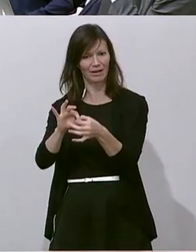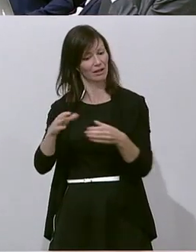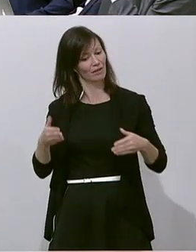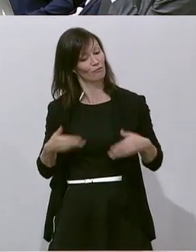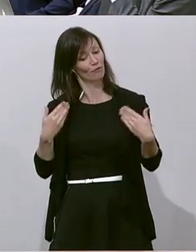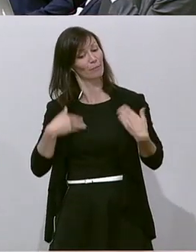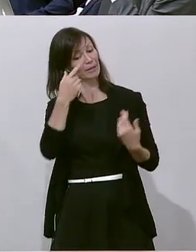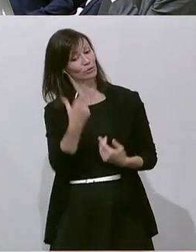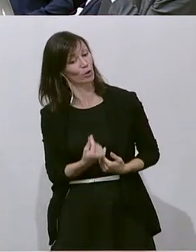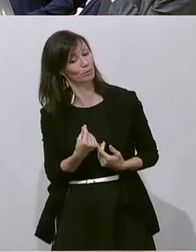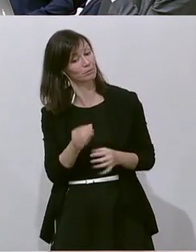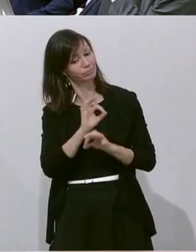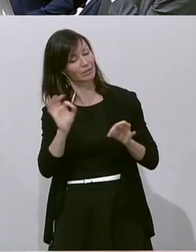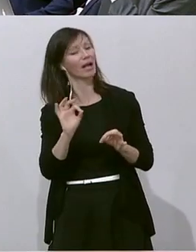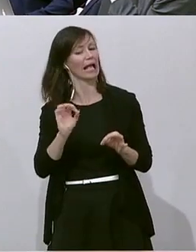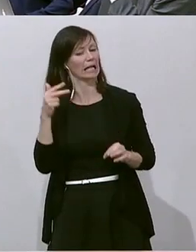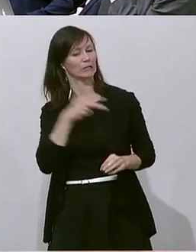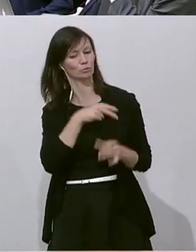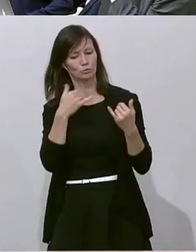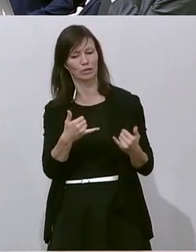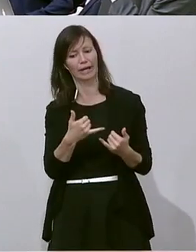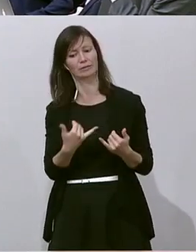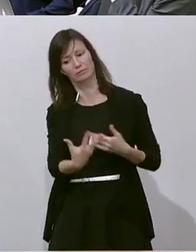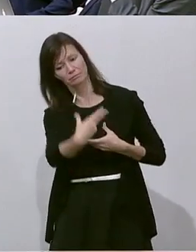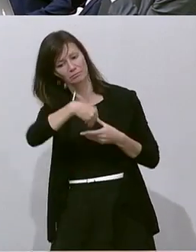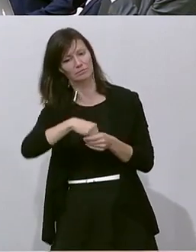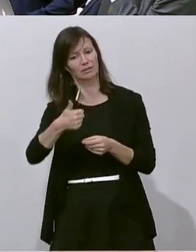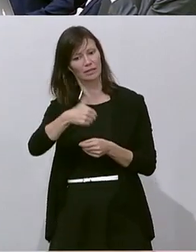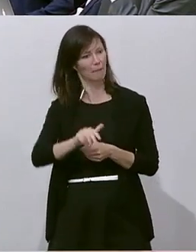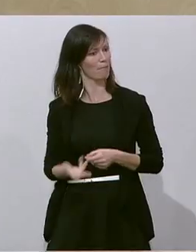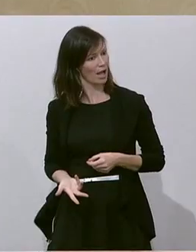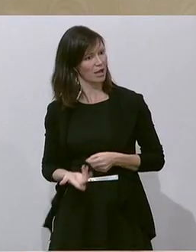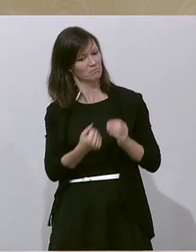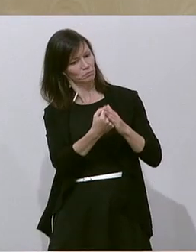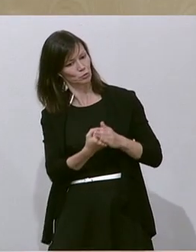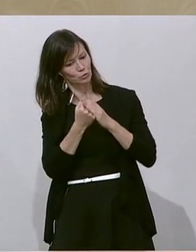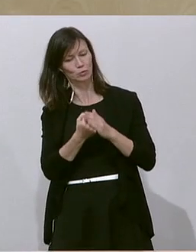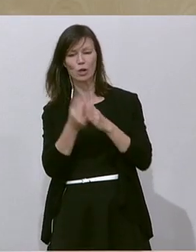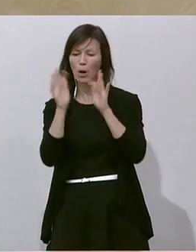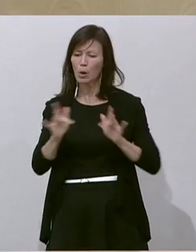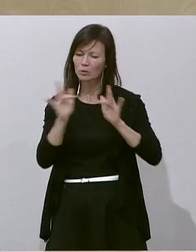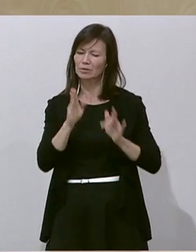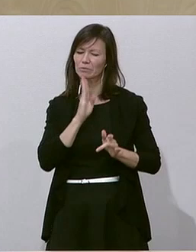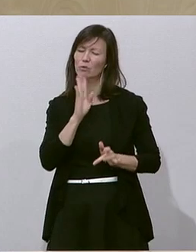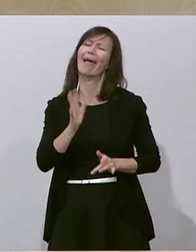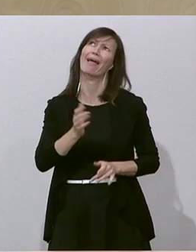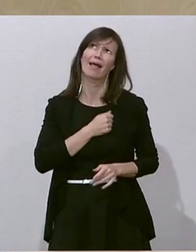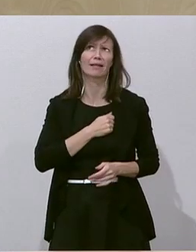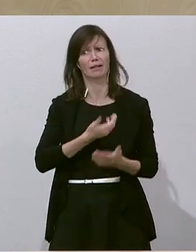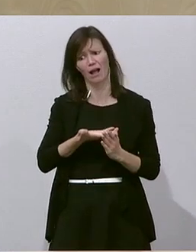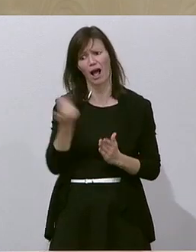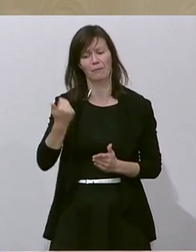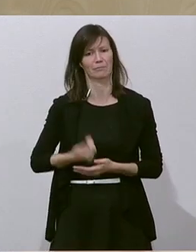hier mitgeht und zumindest auch bereit ist, diese Luxuspensionen endlich abzuschaffen. Weil,